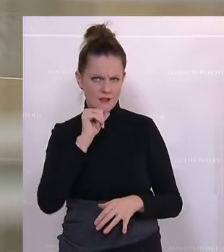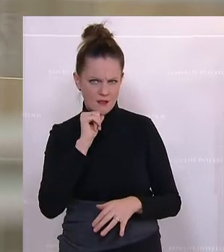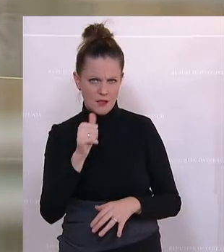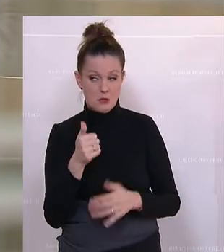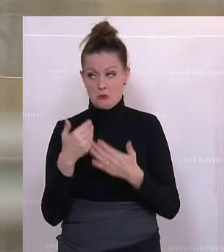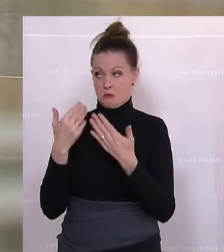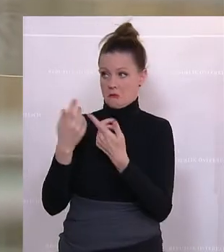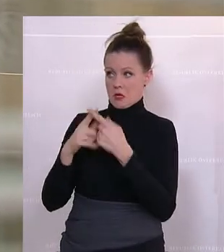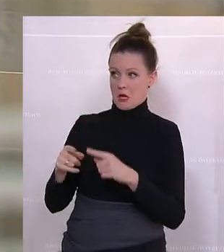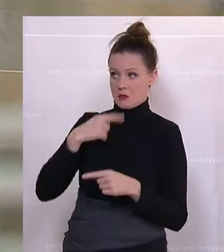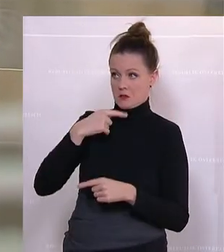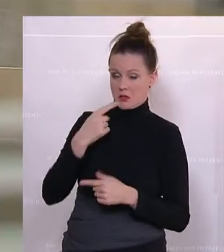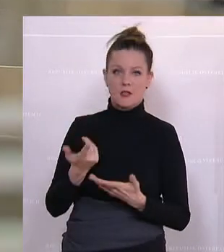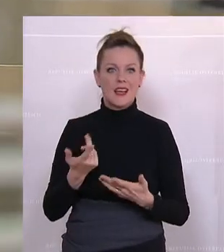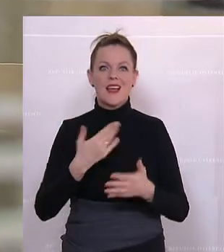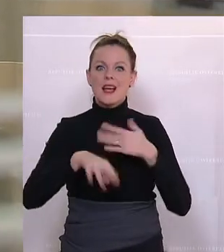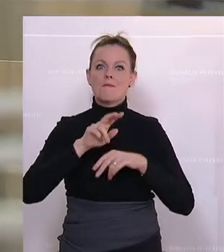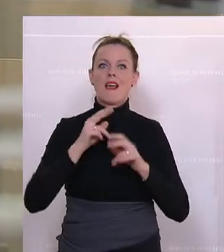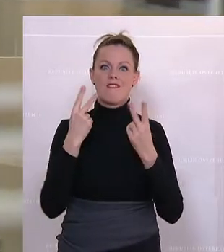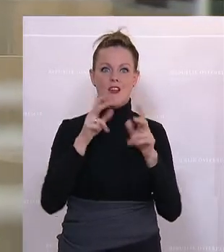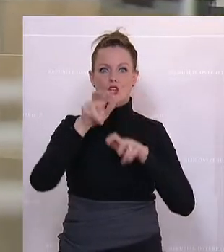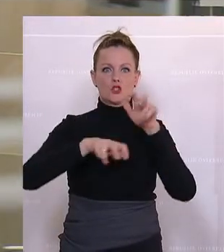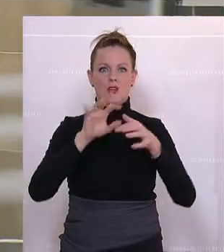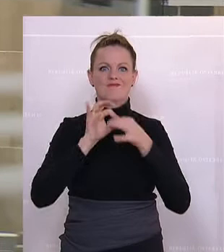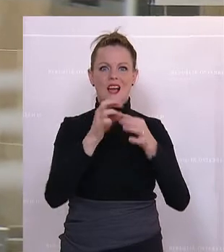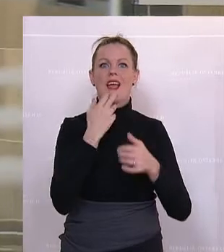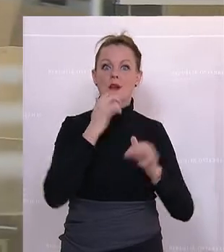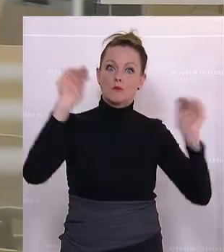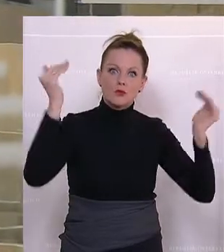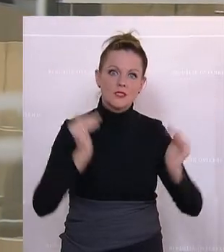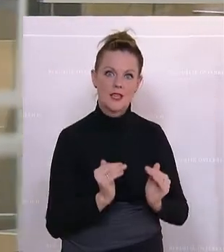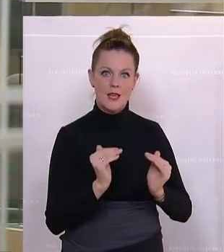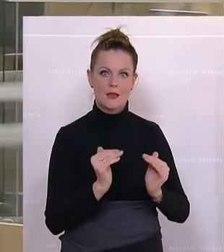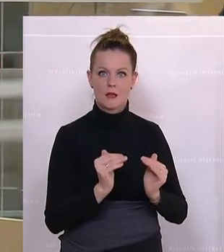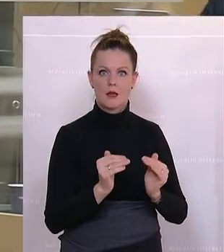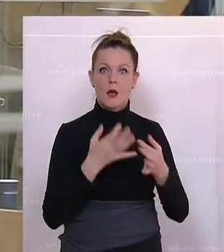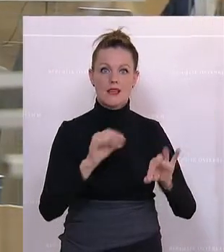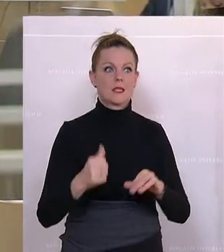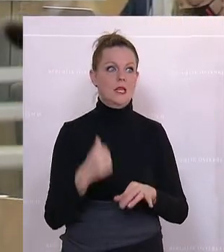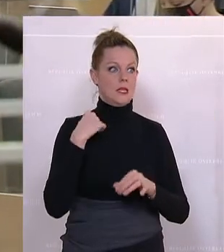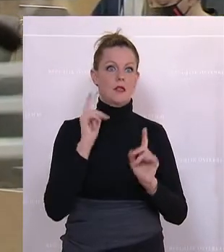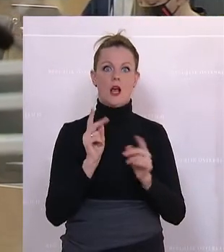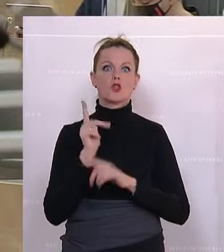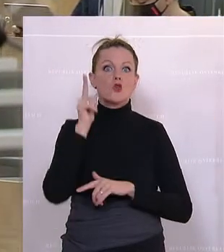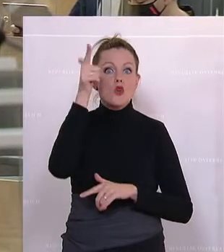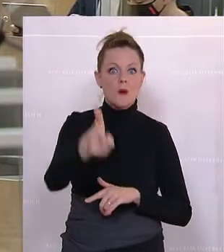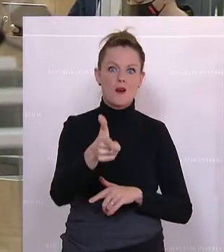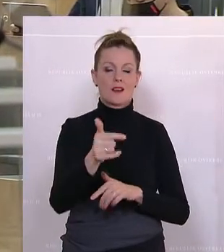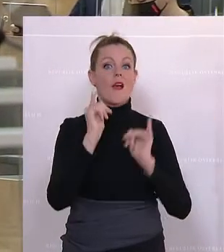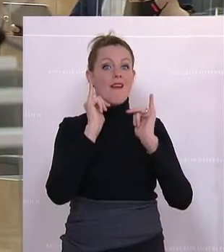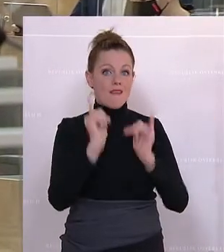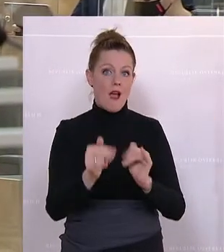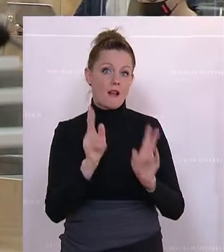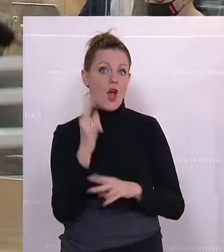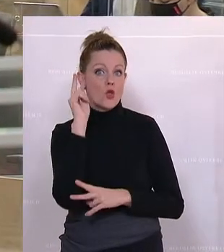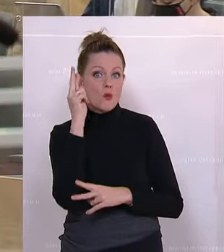dann halt so, dass wir die Mehrwertsteuer auf Energie senken sollen. Am besten gestern als übermorgen. Ja, kann man überlegen,